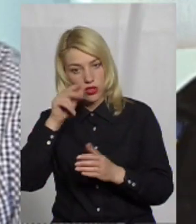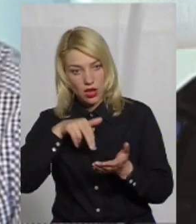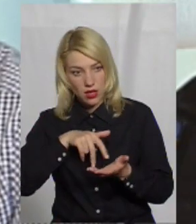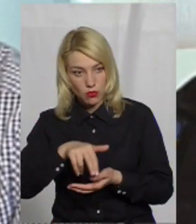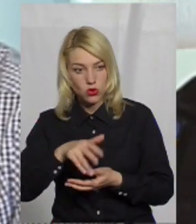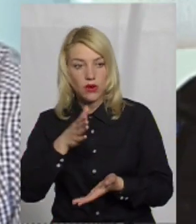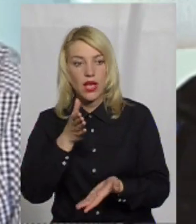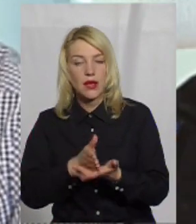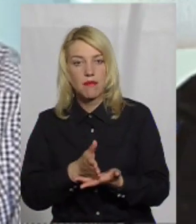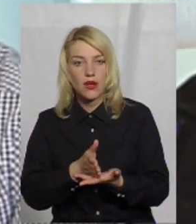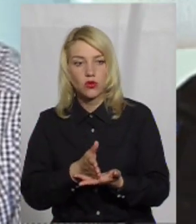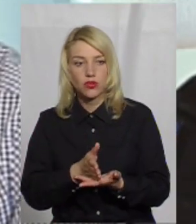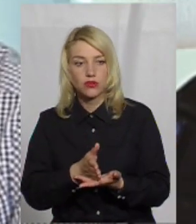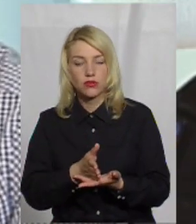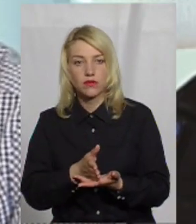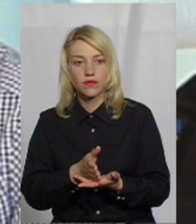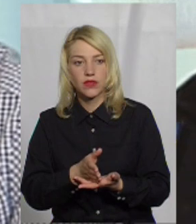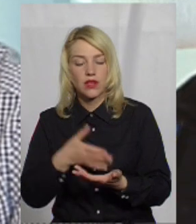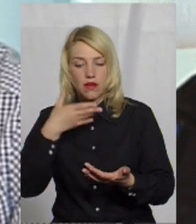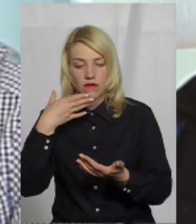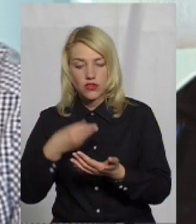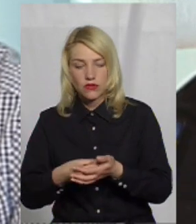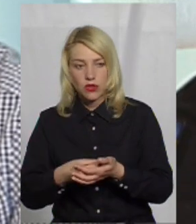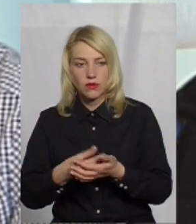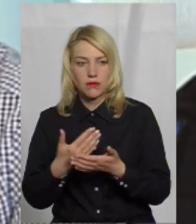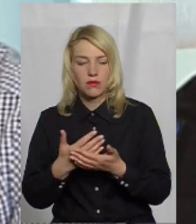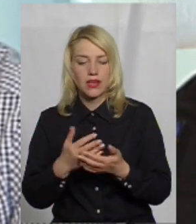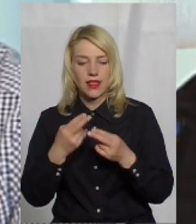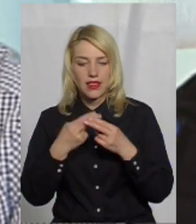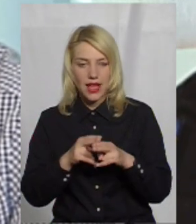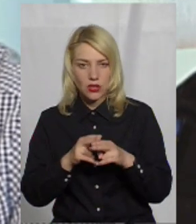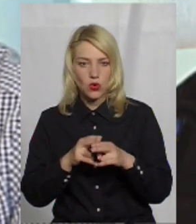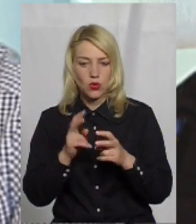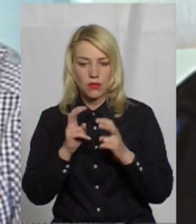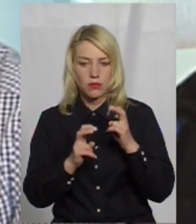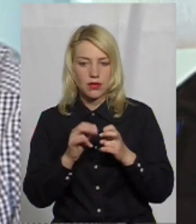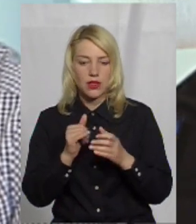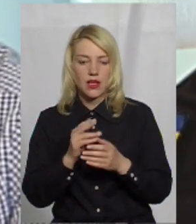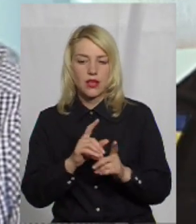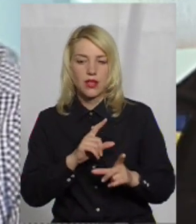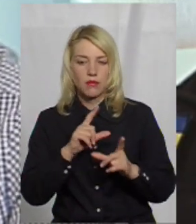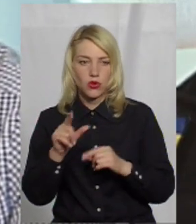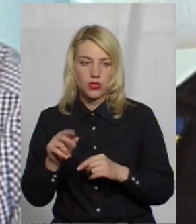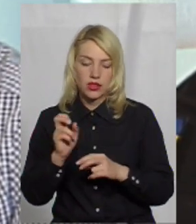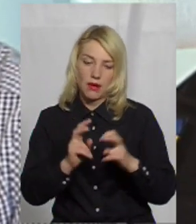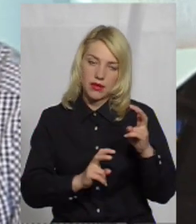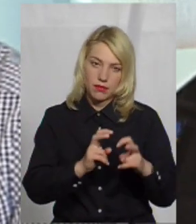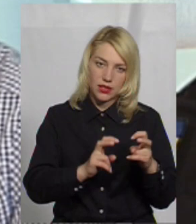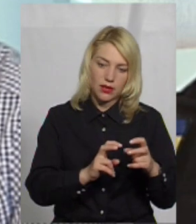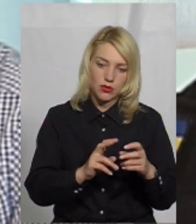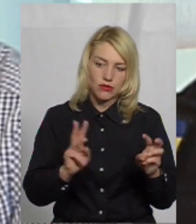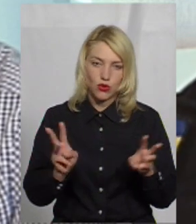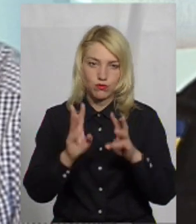мають в своєму розпорядженні техніку підприємства і виїжджають на пожежі надзвичайних подій на підприємстві або